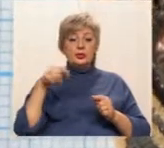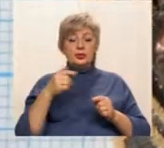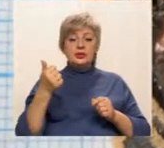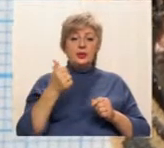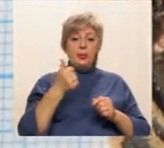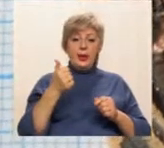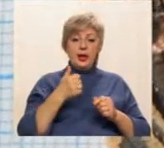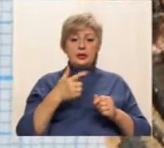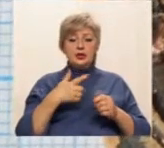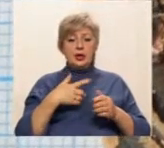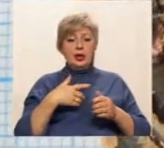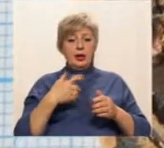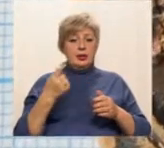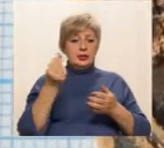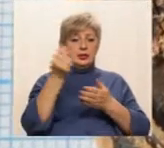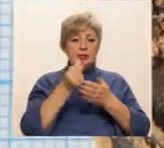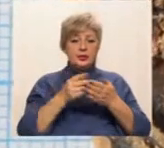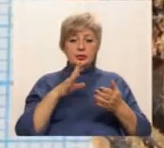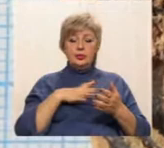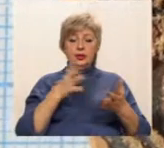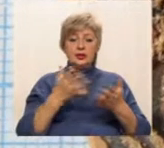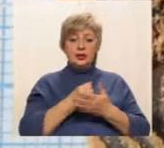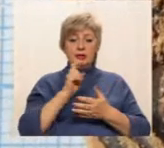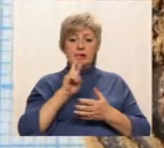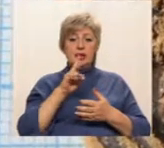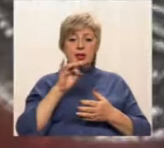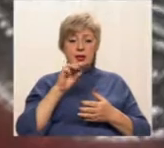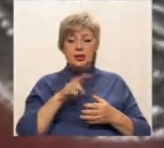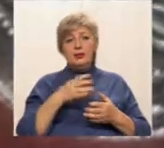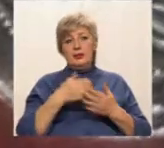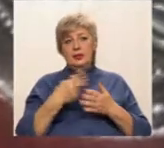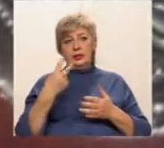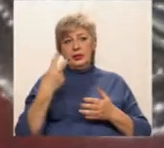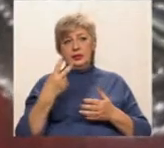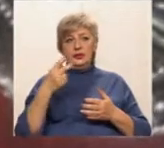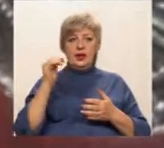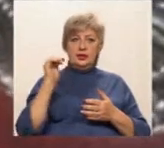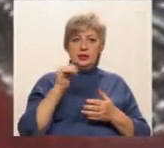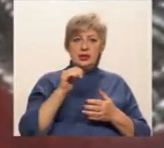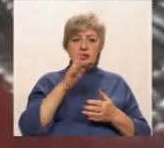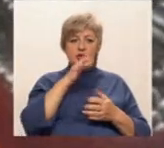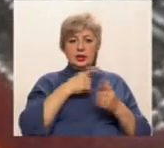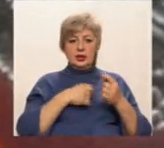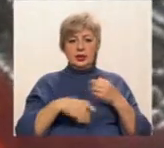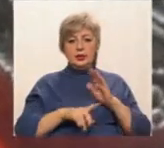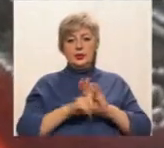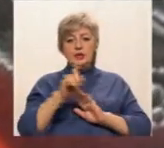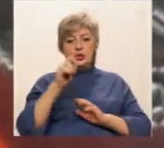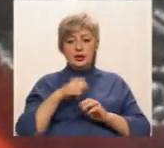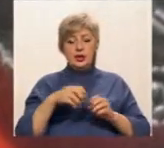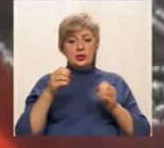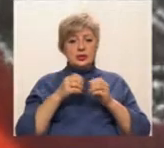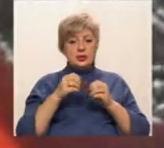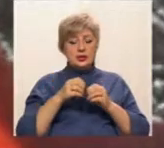Перші його зображення були знайдені у Криму, їм щонайменше два тисячоліття. Починаючи з 10-го століття, тризуб як